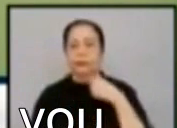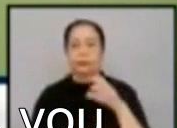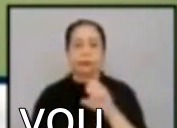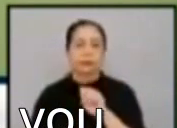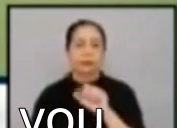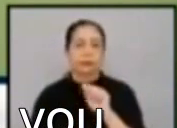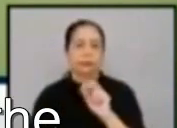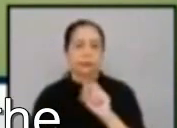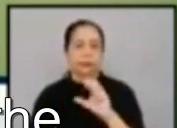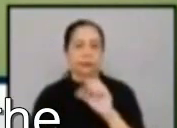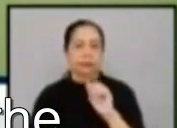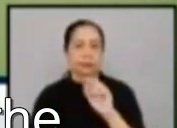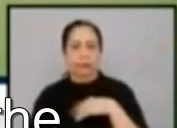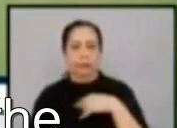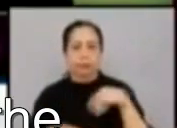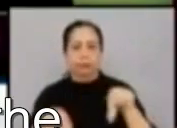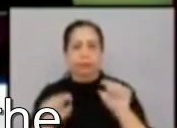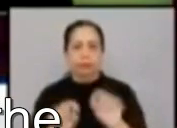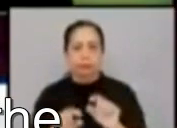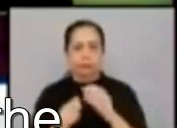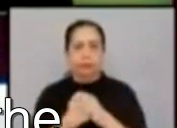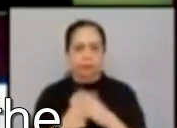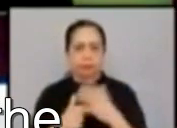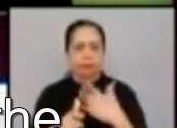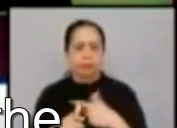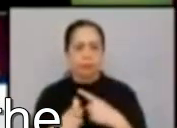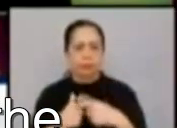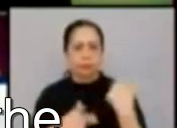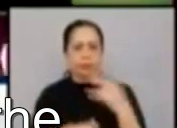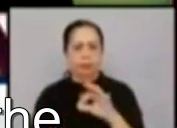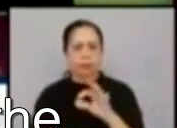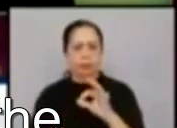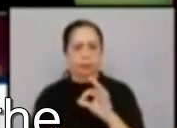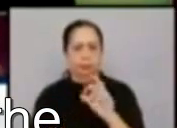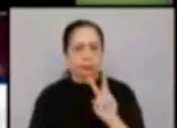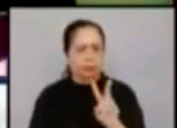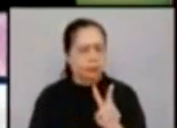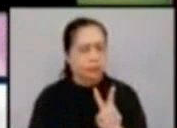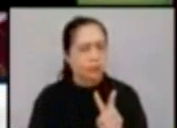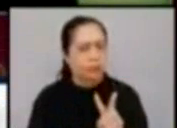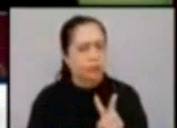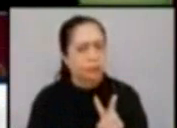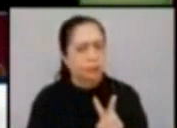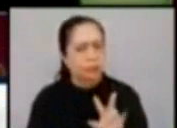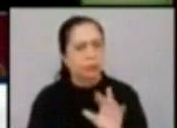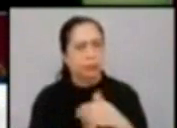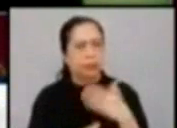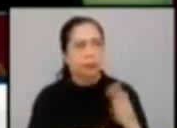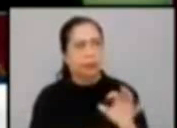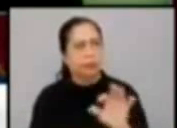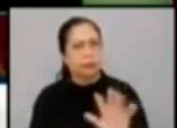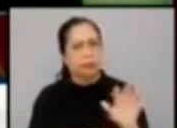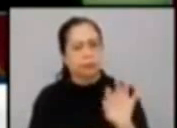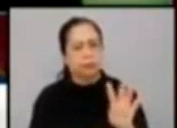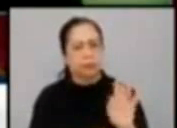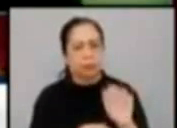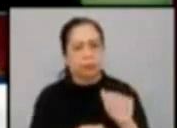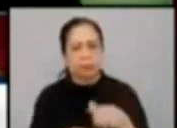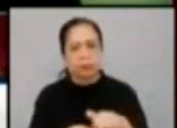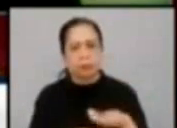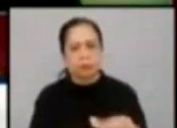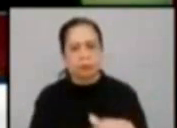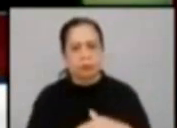Our Lady of Guadalupe. And noong 1992 to 1994, I was sent to